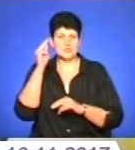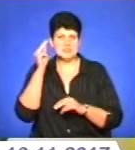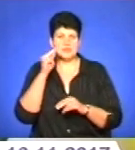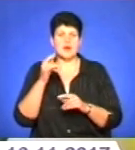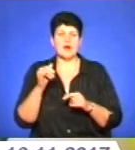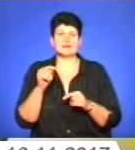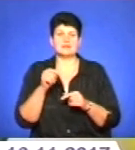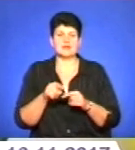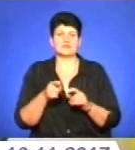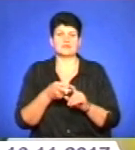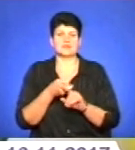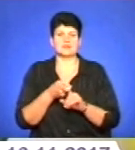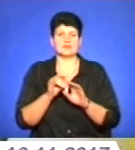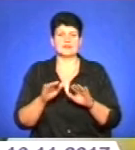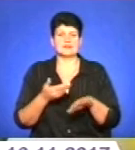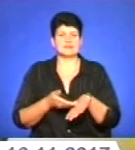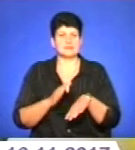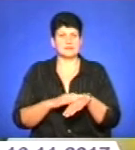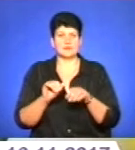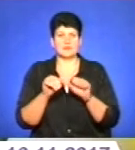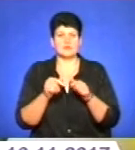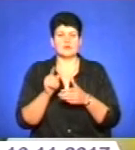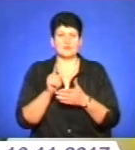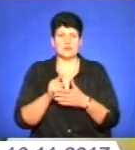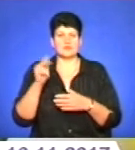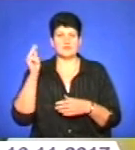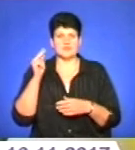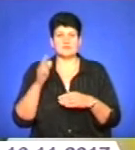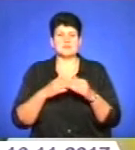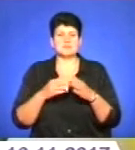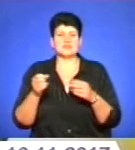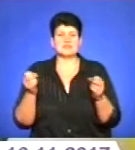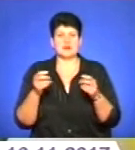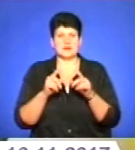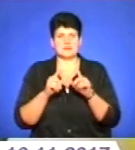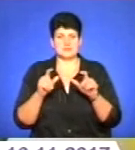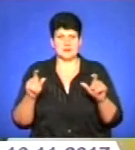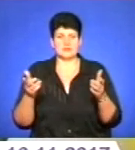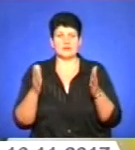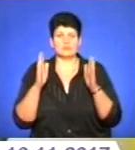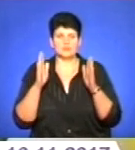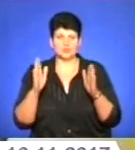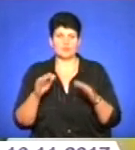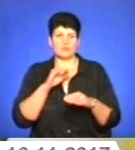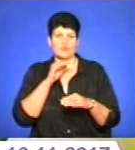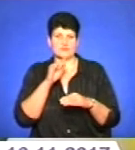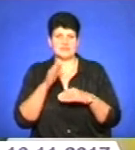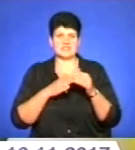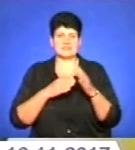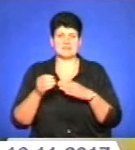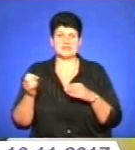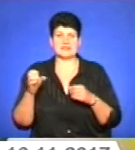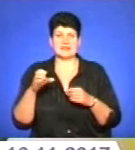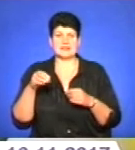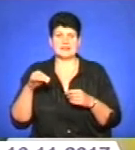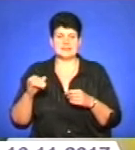стосується дітей складнішими формами, вони повинні навчатися в спеціалізованих закладах, де будуть вже професійні спеціалісти,